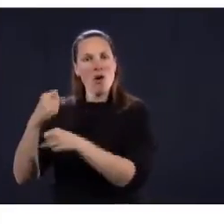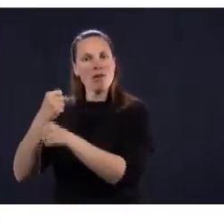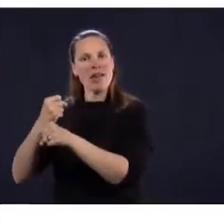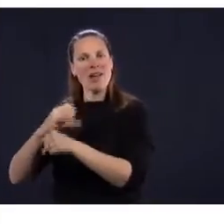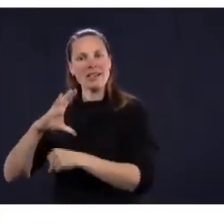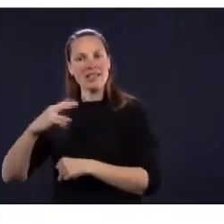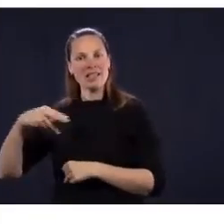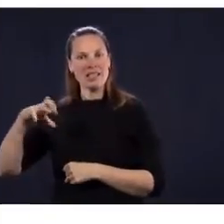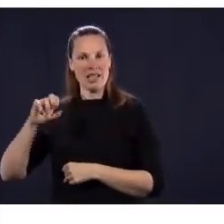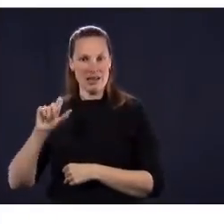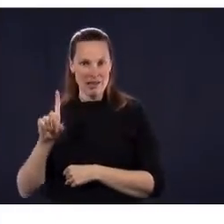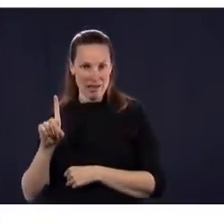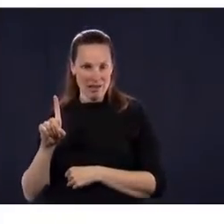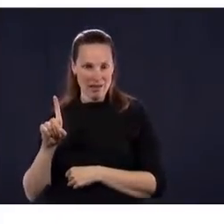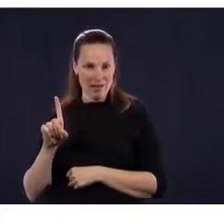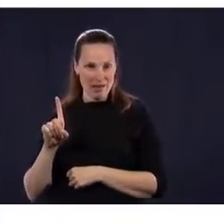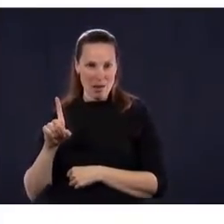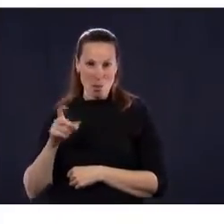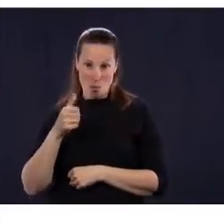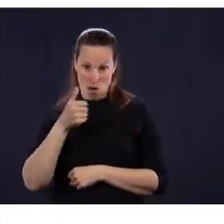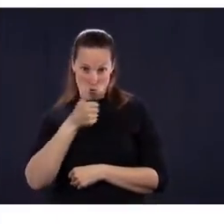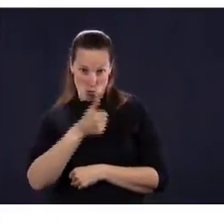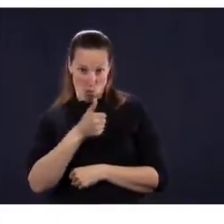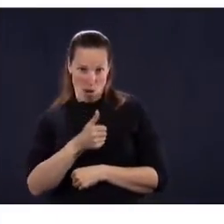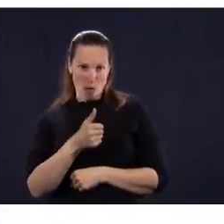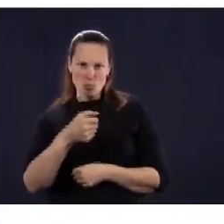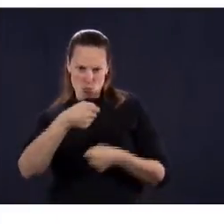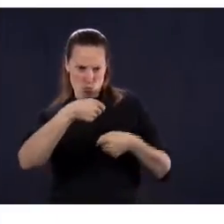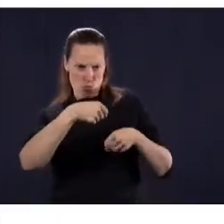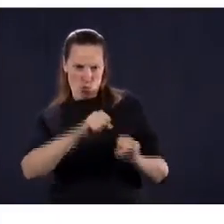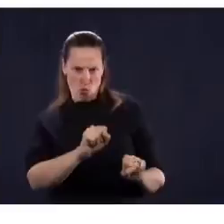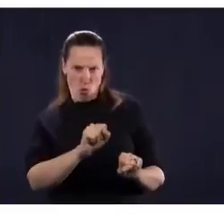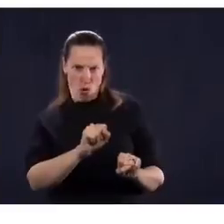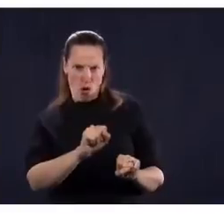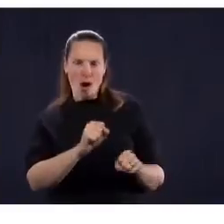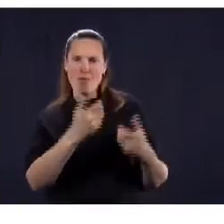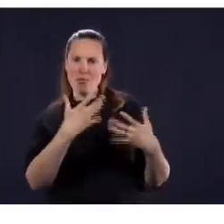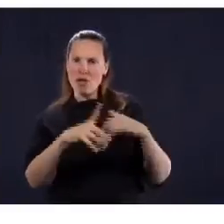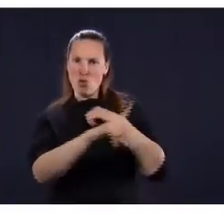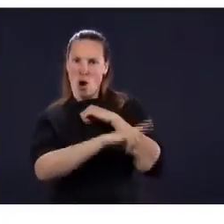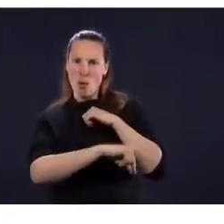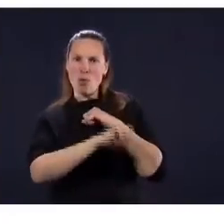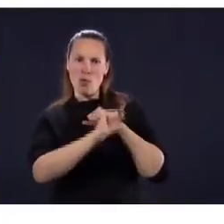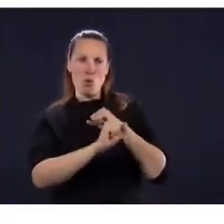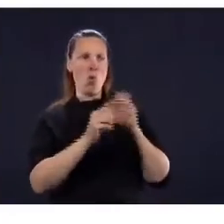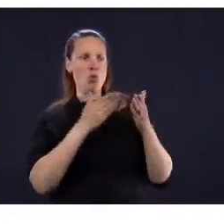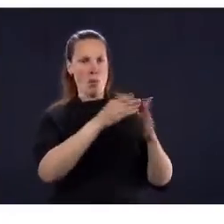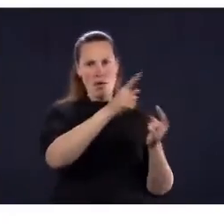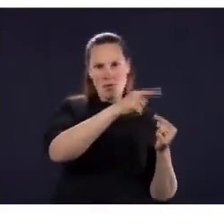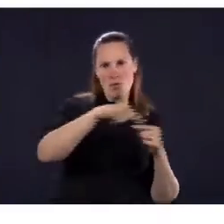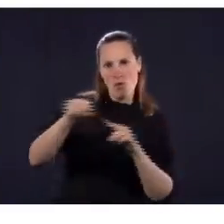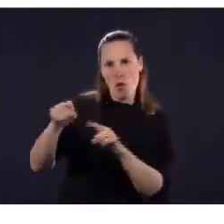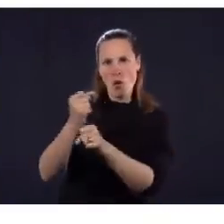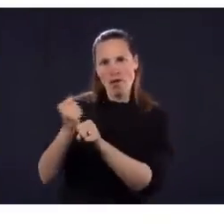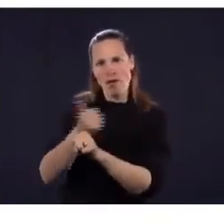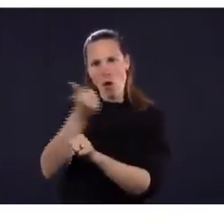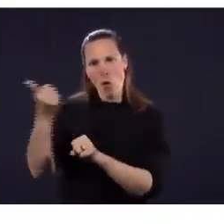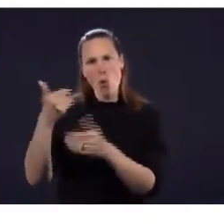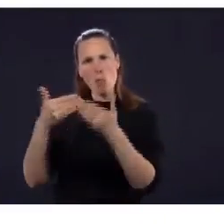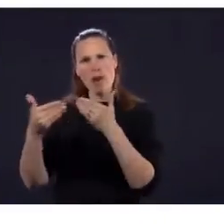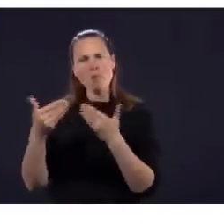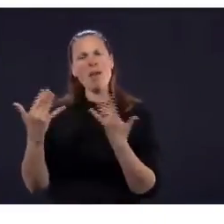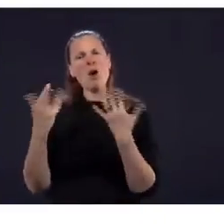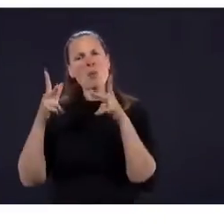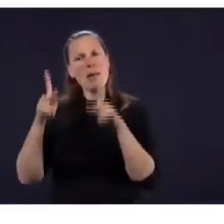besoin précisément? Bon. Il y a 11 000 employés qui sont absents dans l'ensemble du réseau. Il faut comprendre